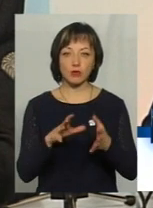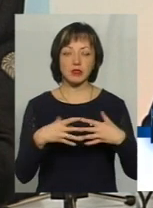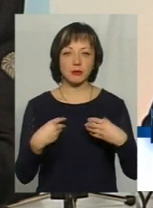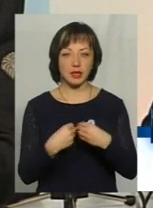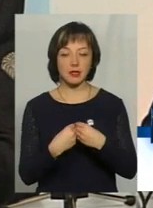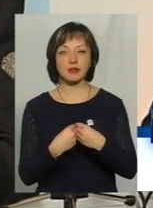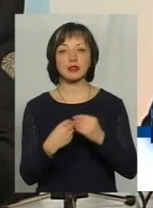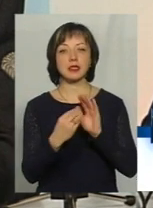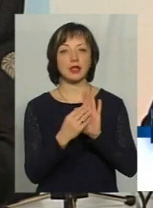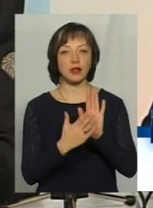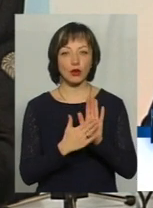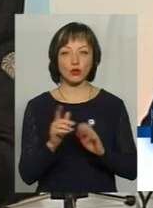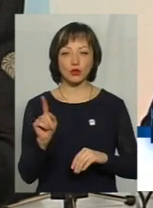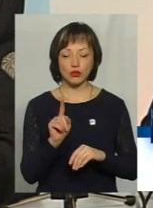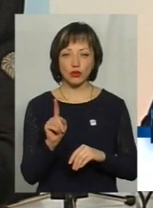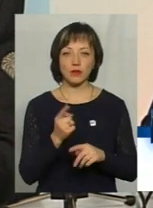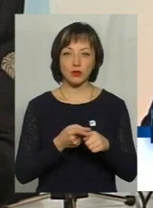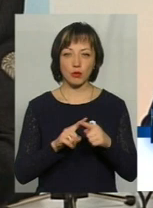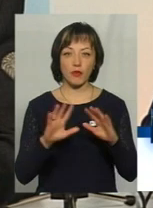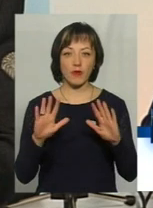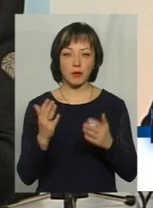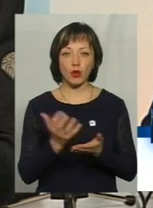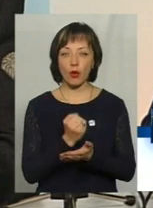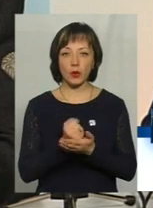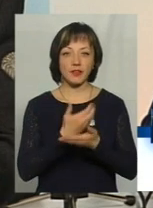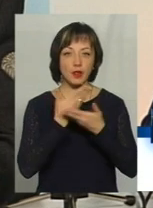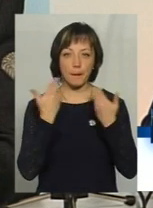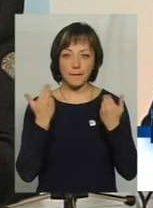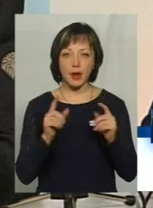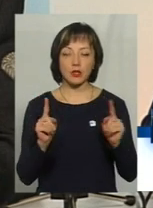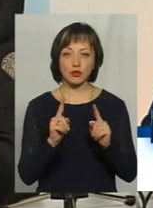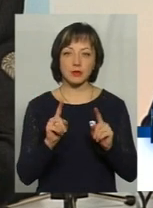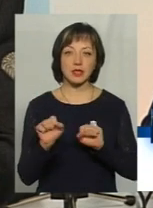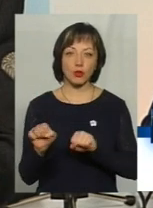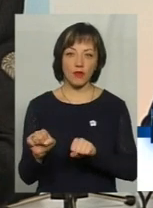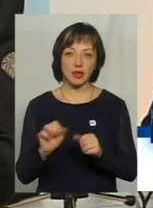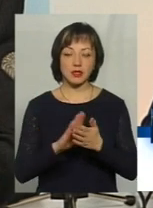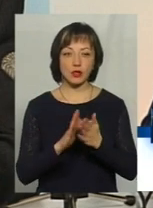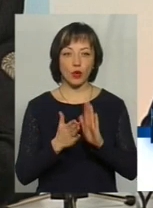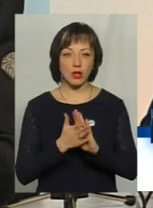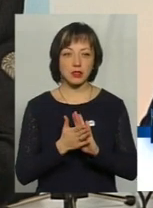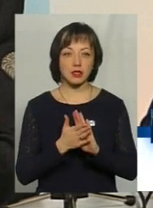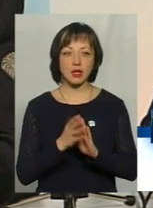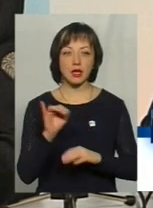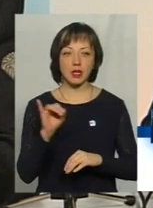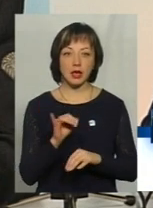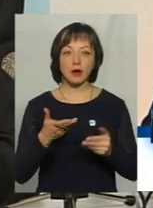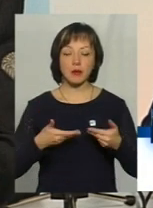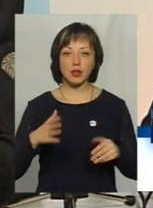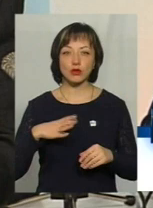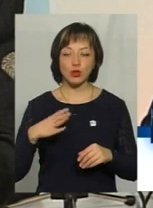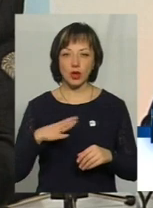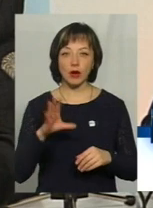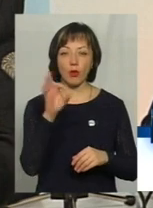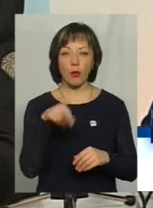'ї, задекларує, що в даному випадку доходів немає для того, щоб застрахувати ситуацію. І ми дочекаємося